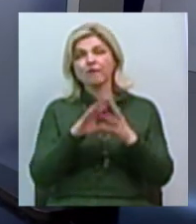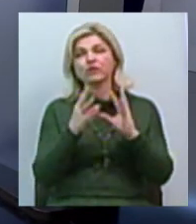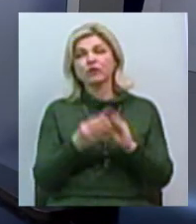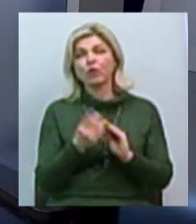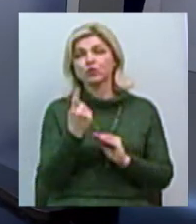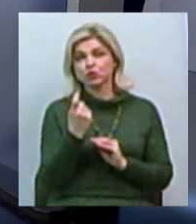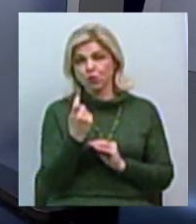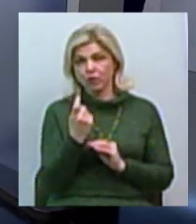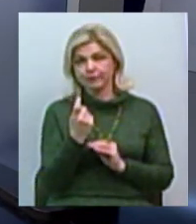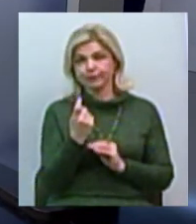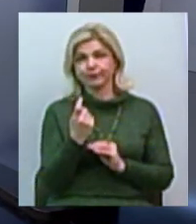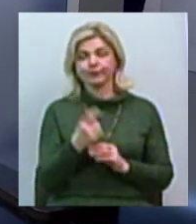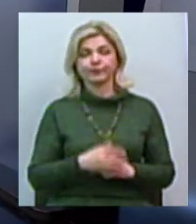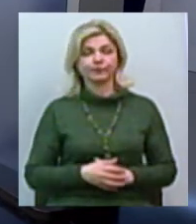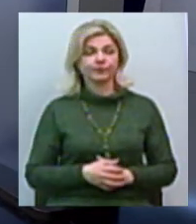сказав,